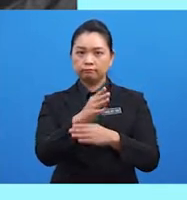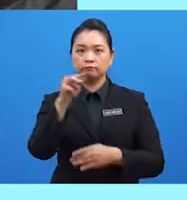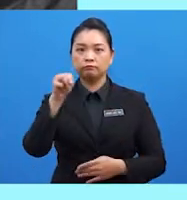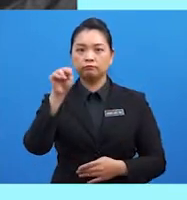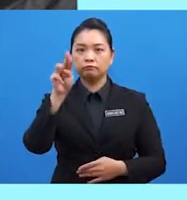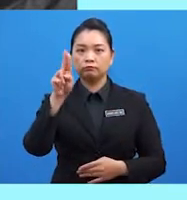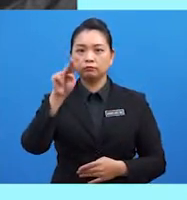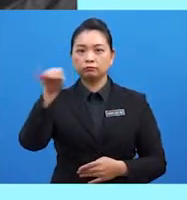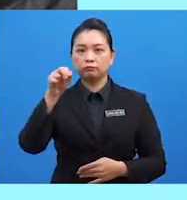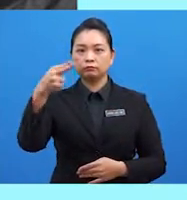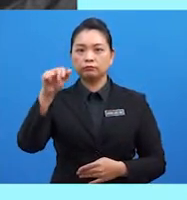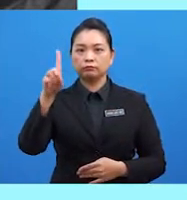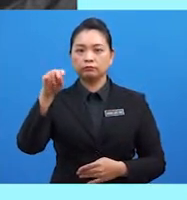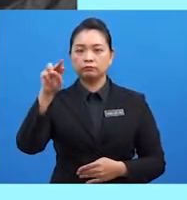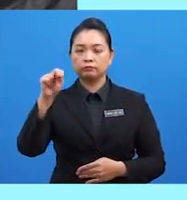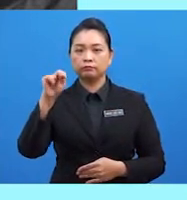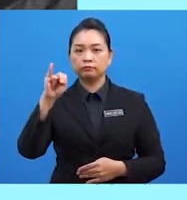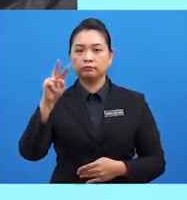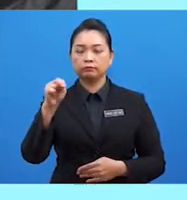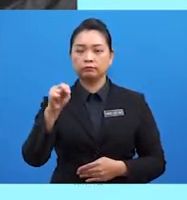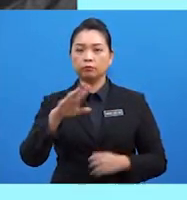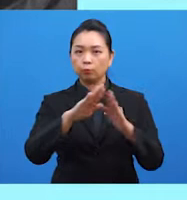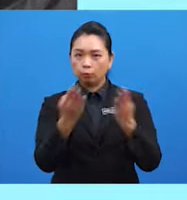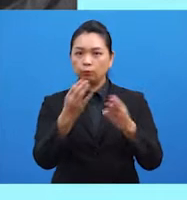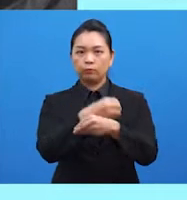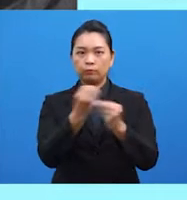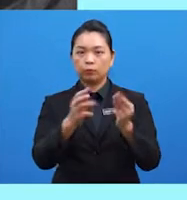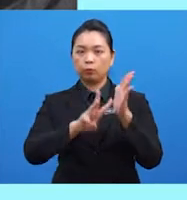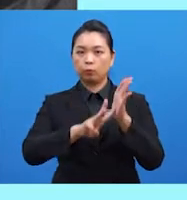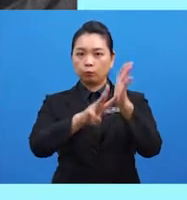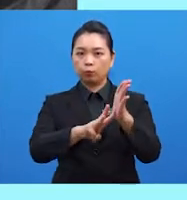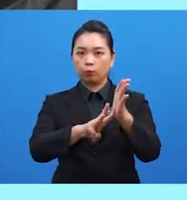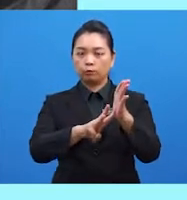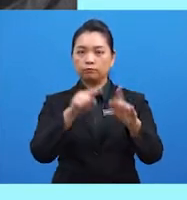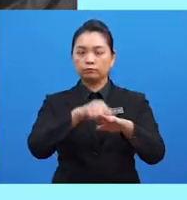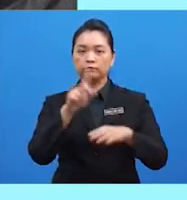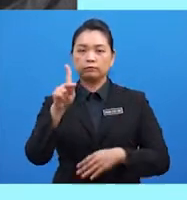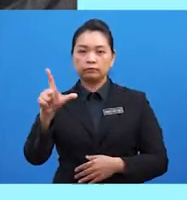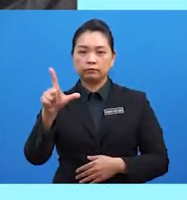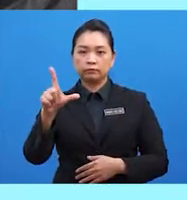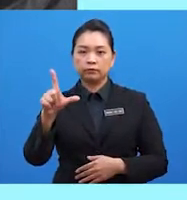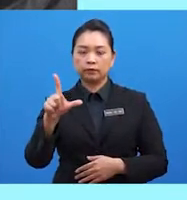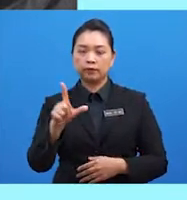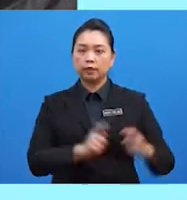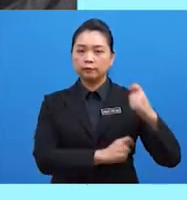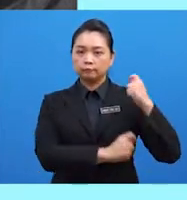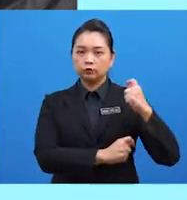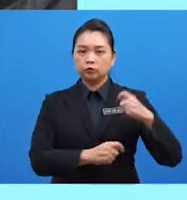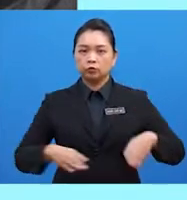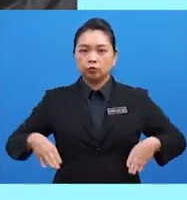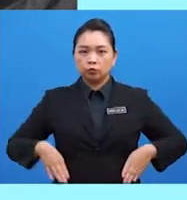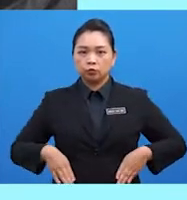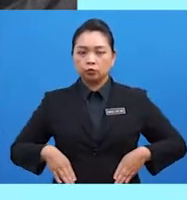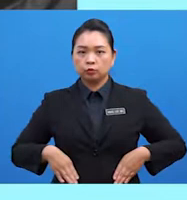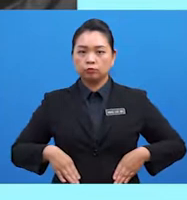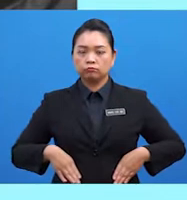membuka pejabat perwakilan di Kuala Lumpur pada tahun 1984. Tentera Rusia berundur